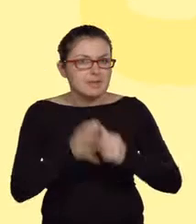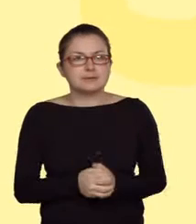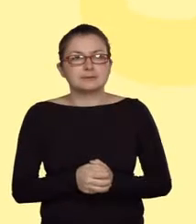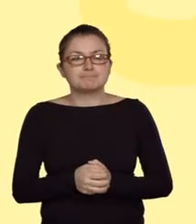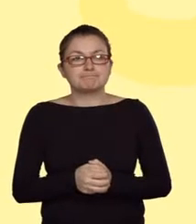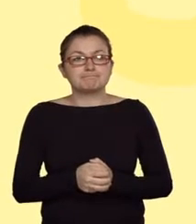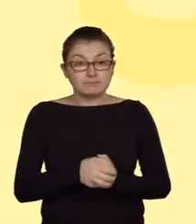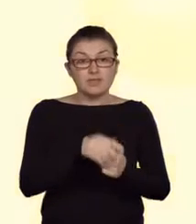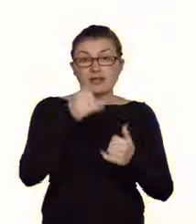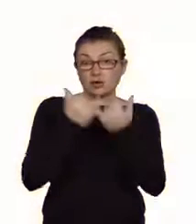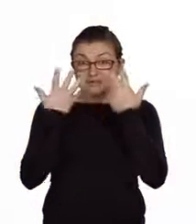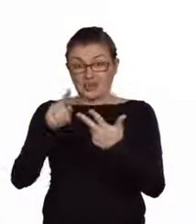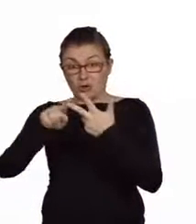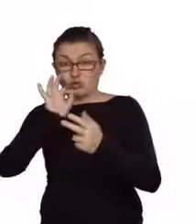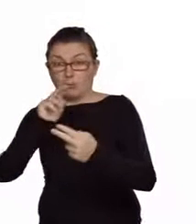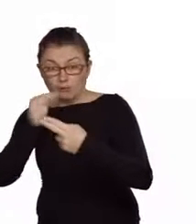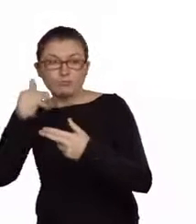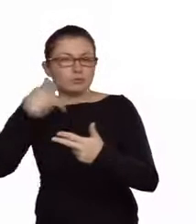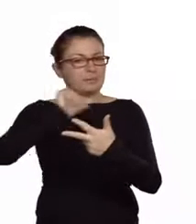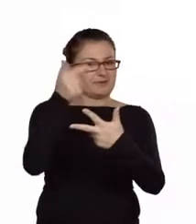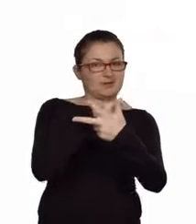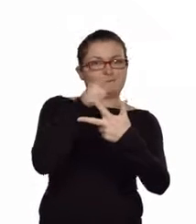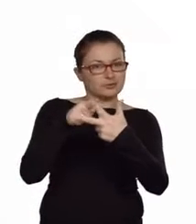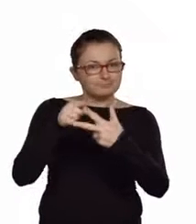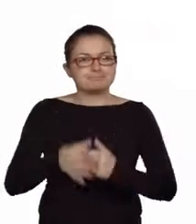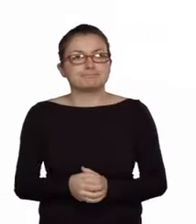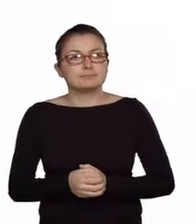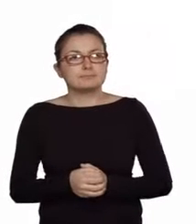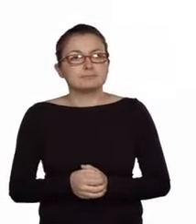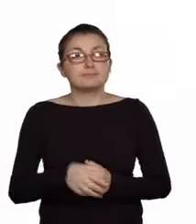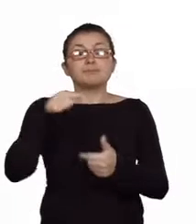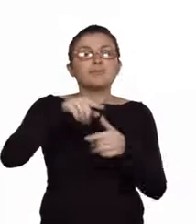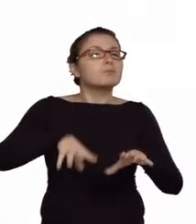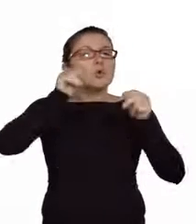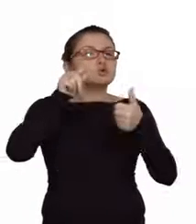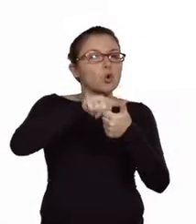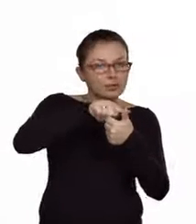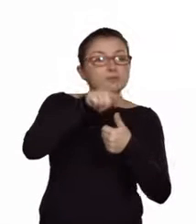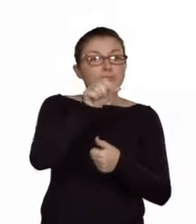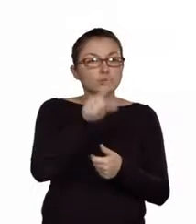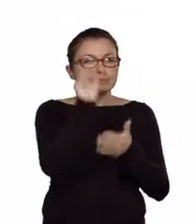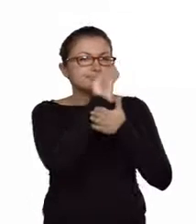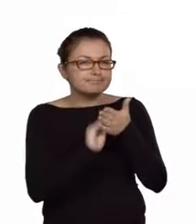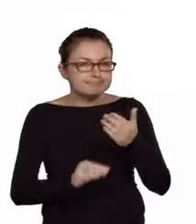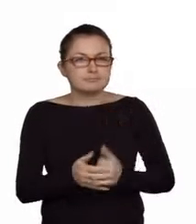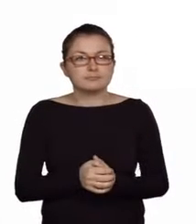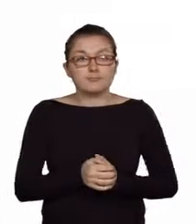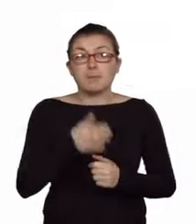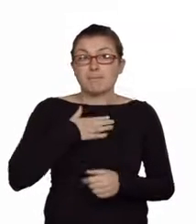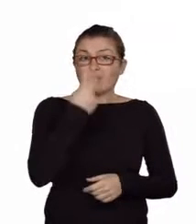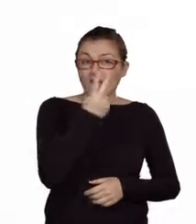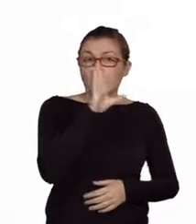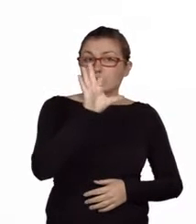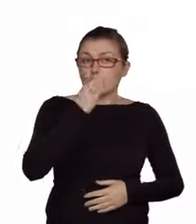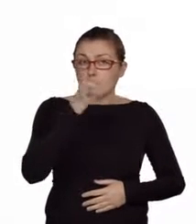poprawnej odpowiedzi. I tak w informacji wstępnej możemy przeczytać, że 2-bromo-2-metylobutan